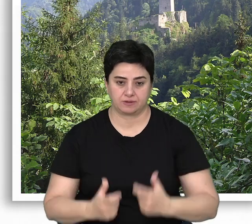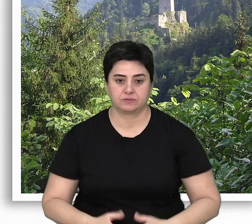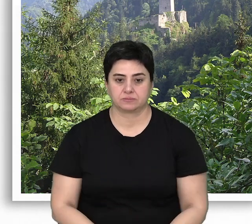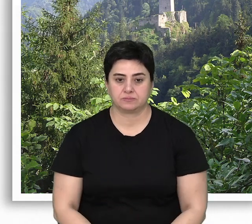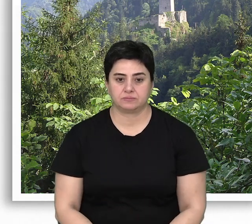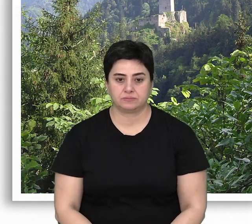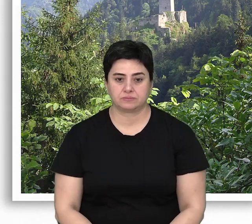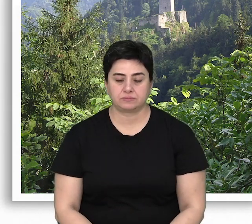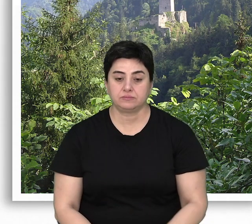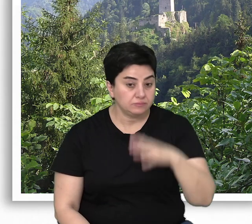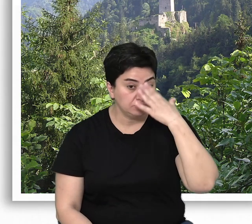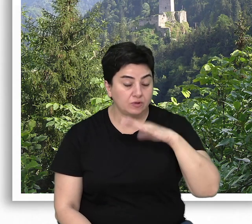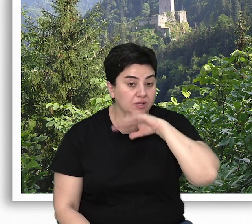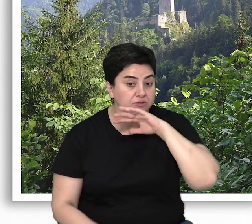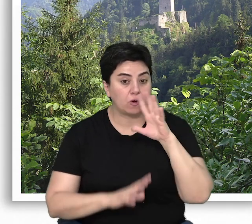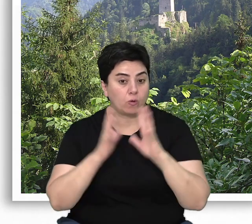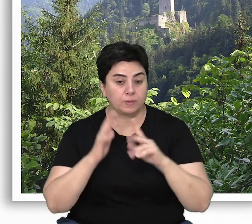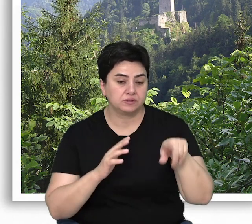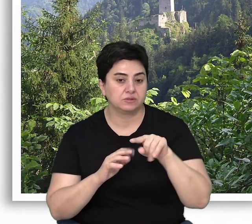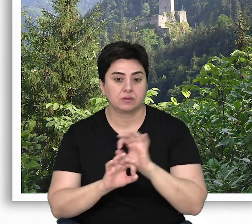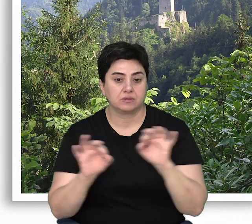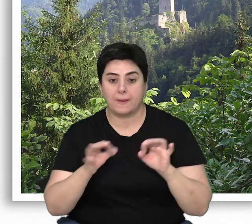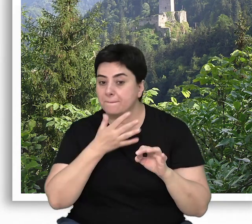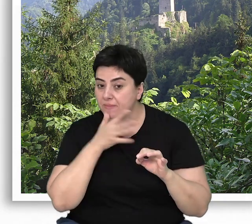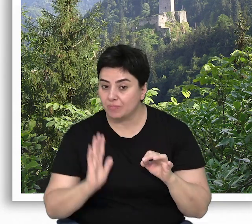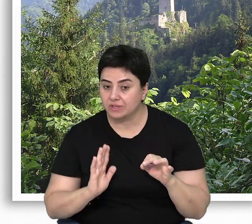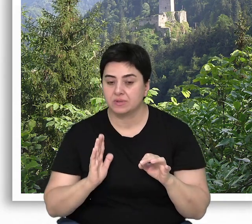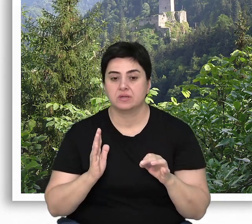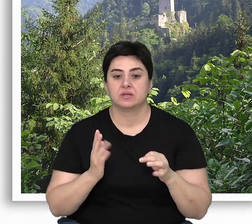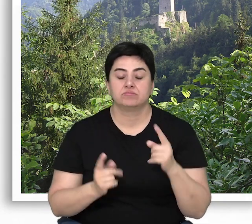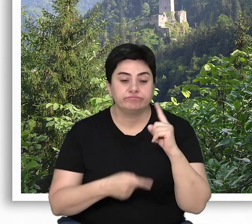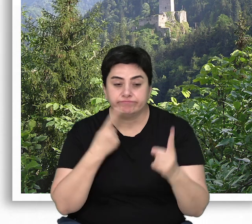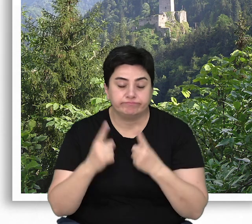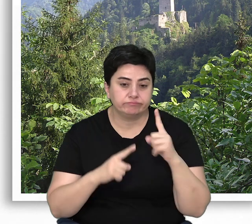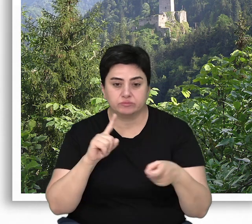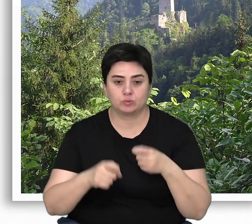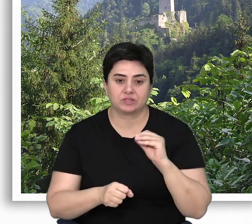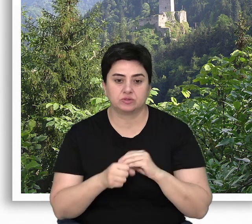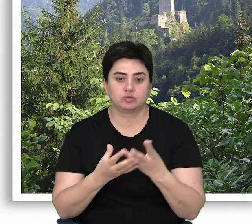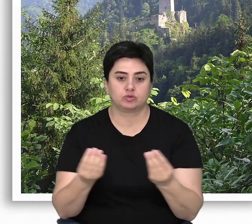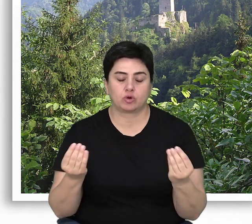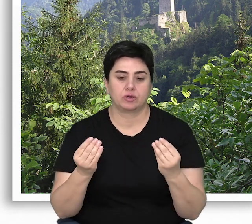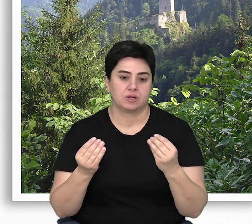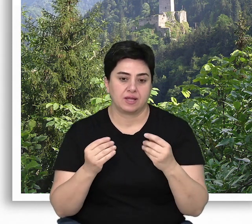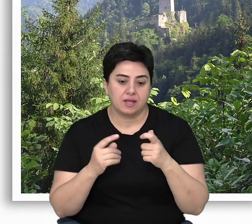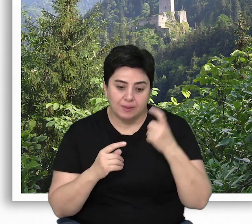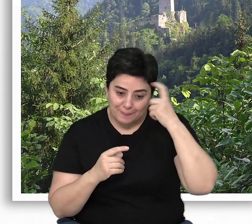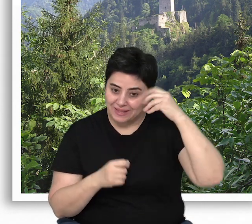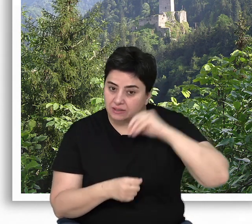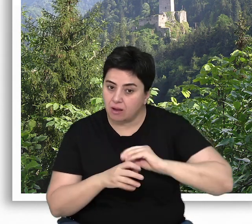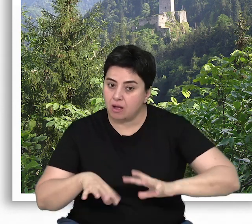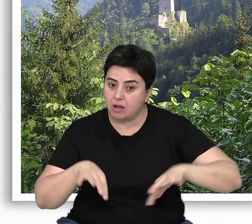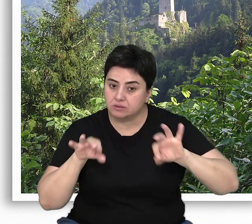alanlardır. Doğal Yaşlı Ormanlar doğada henüz bilmediğimiz, keşfedilmeyi bekleyen, çok sayıda ekolojik